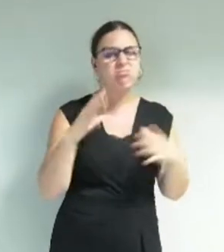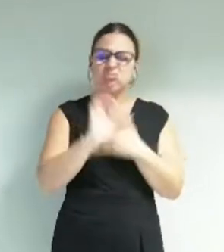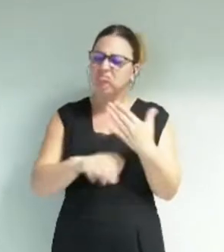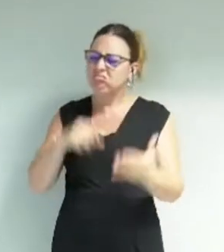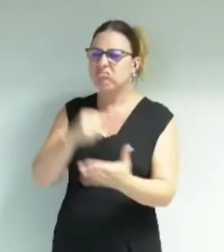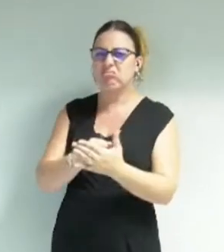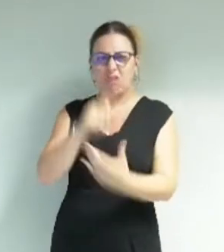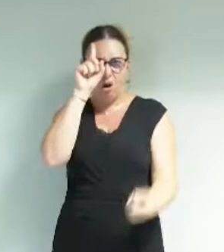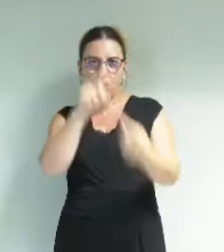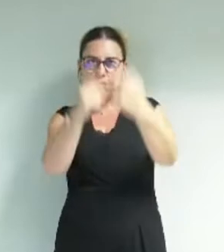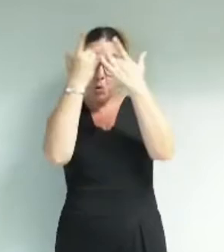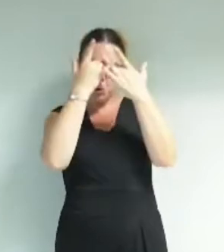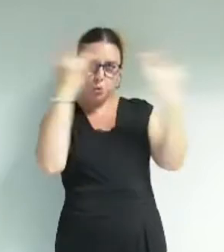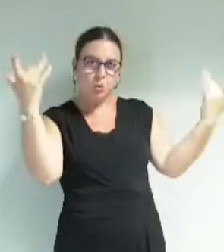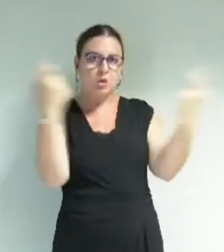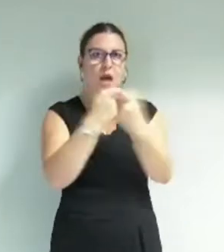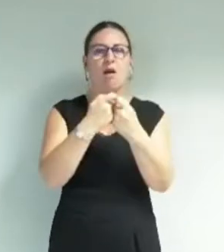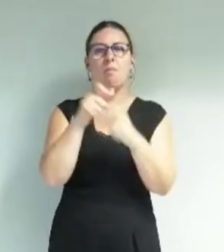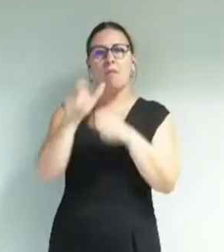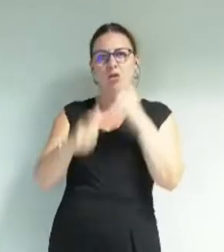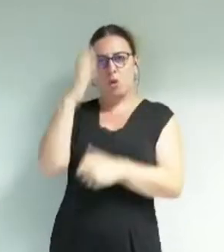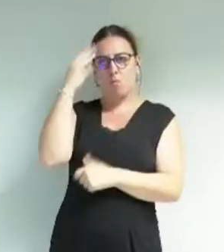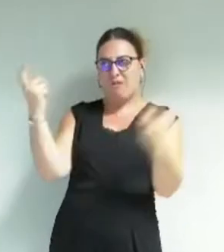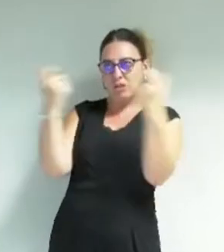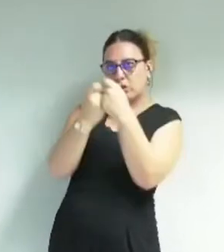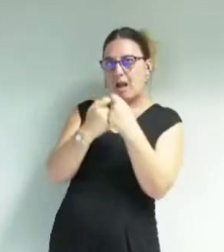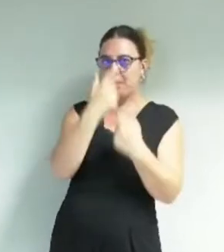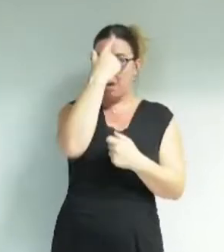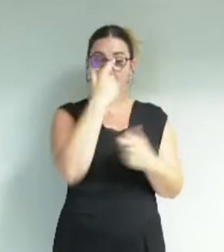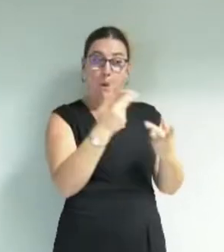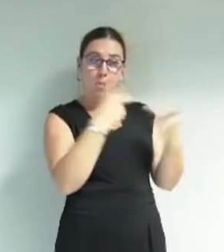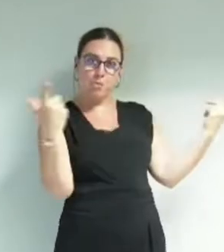faveur de la culture, de ses professionnels et de ses publics.